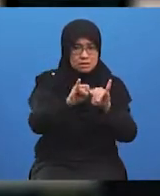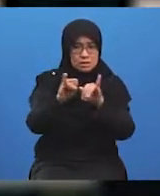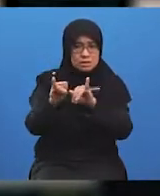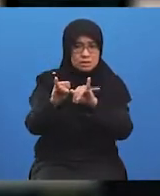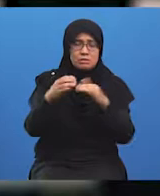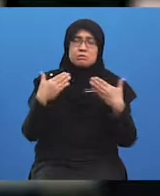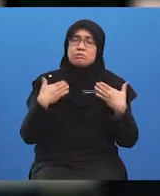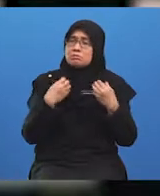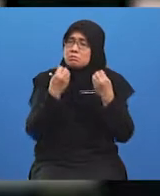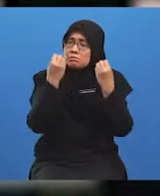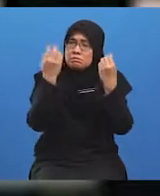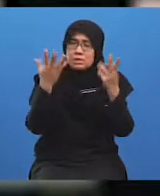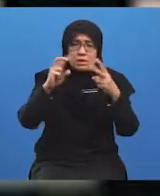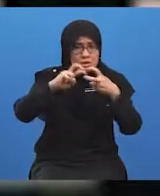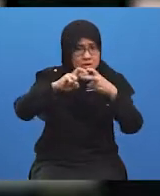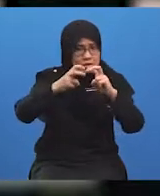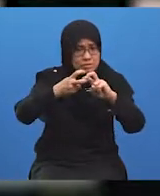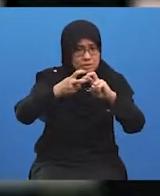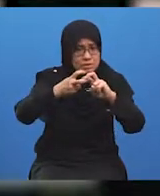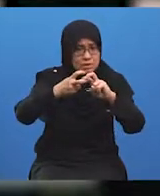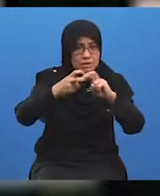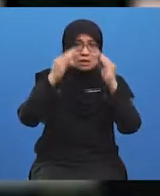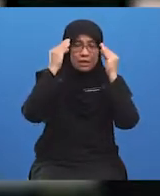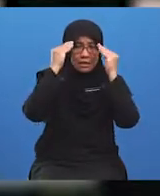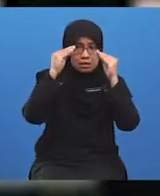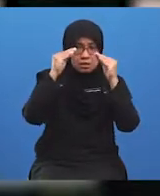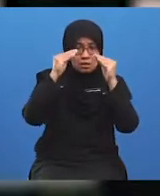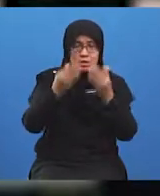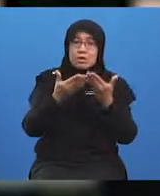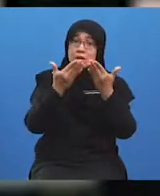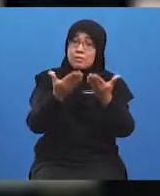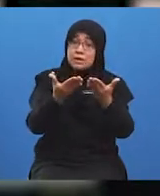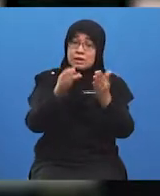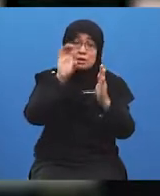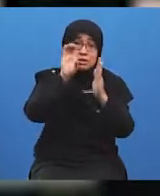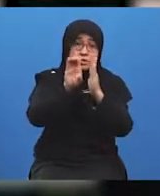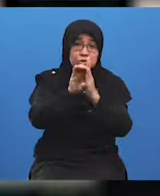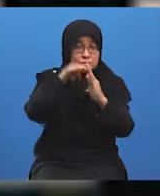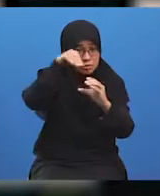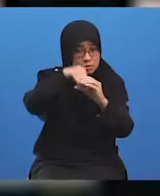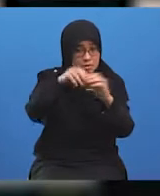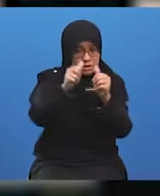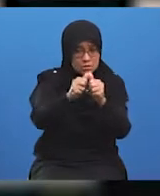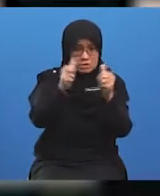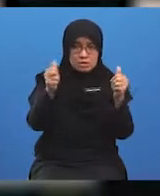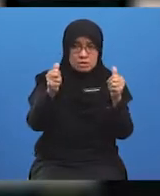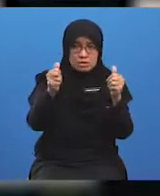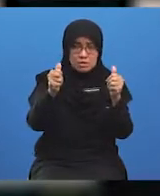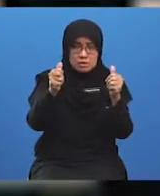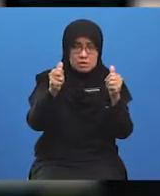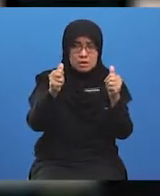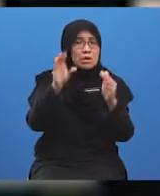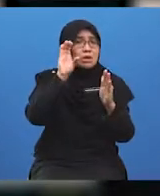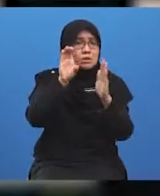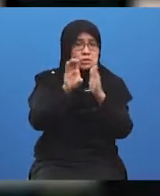banyak masalah. Di sini, cikgu kepilkan beberapa potongan akhbar menunjukkan beberapa masalah